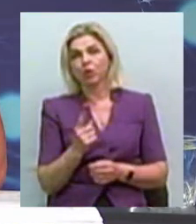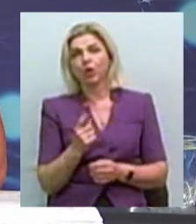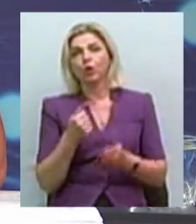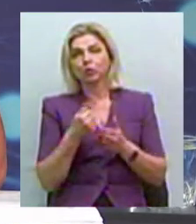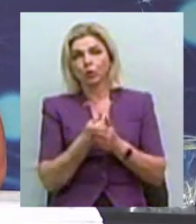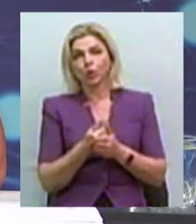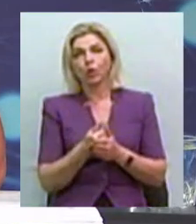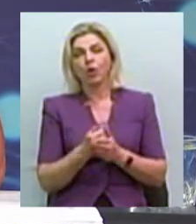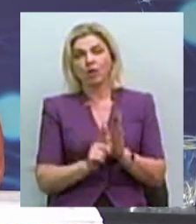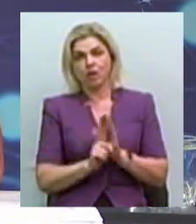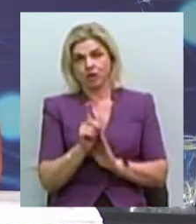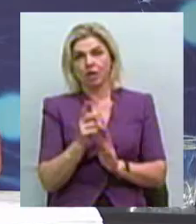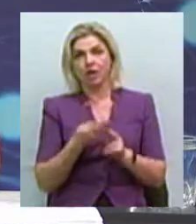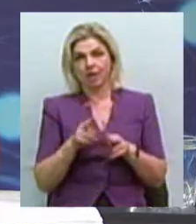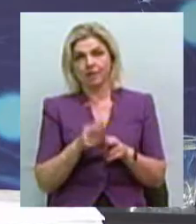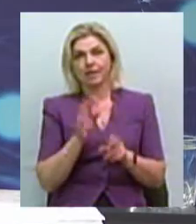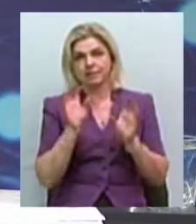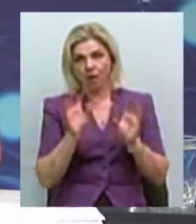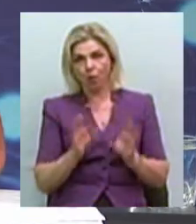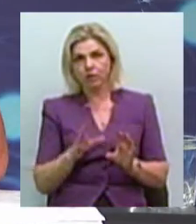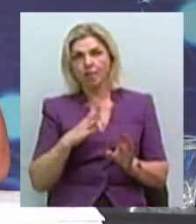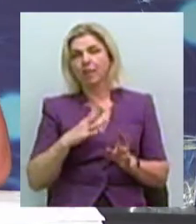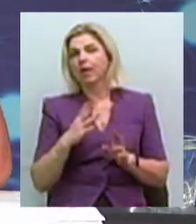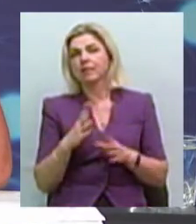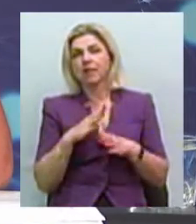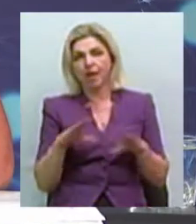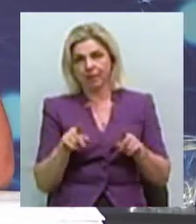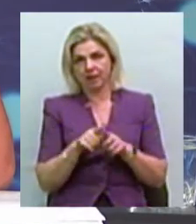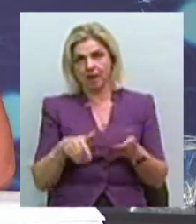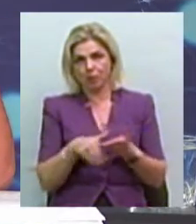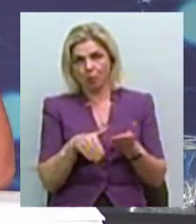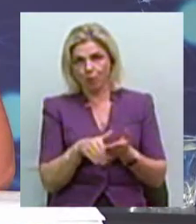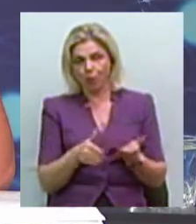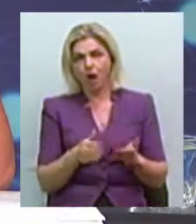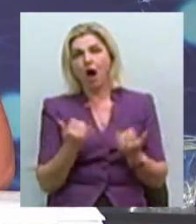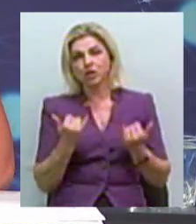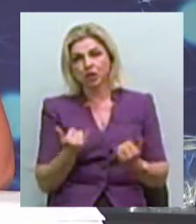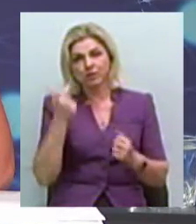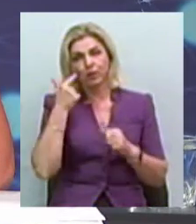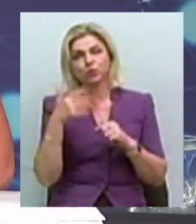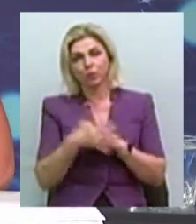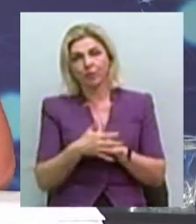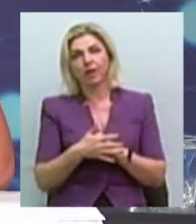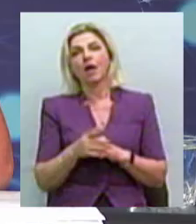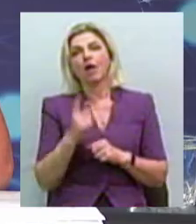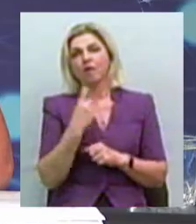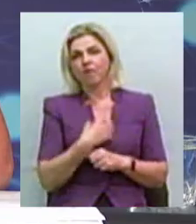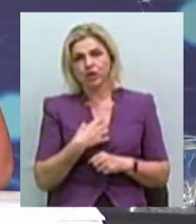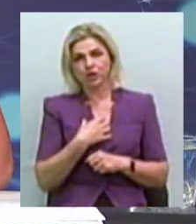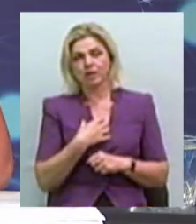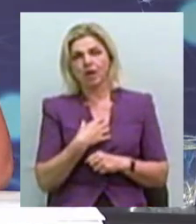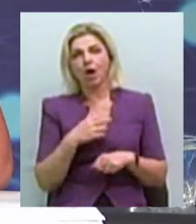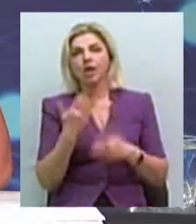до вступу в дію цього закону, були відсутні такі механізми, які б не давали допомогу особі. Звичайно, ми розуміємо, якщо повстражнула особа викликала